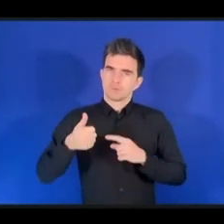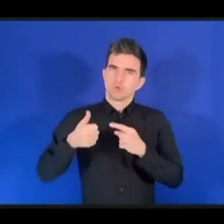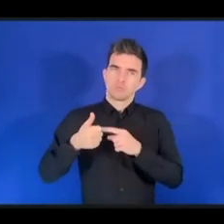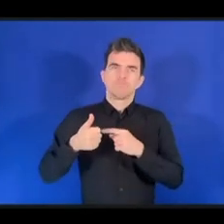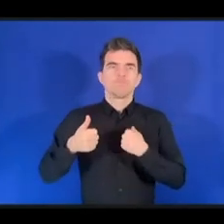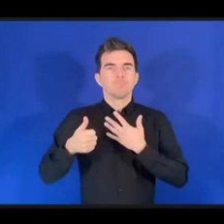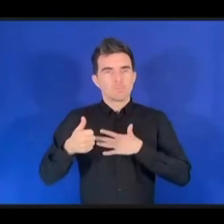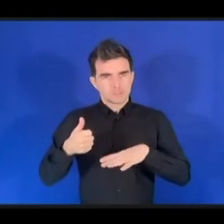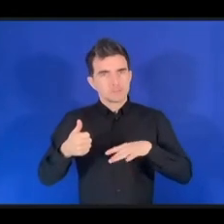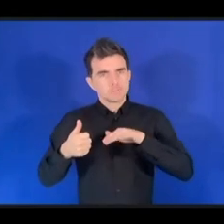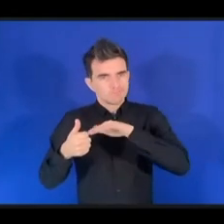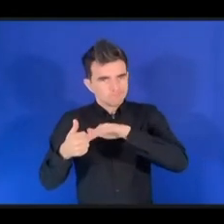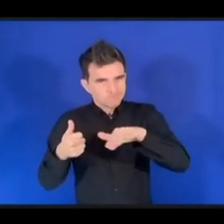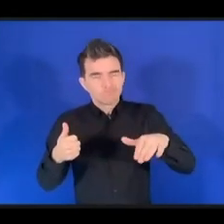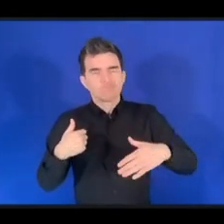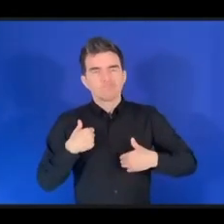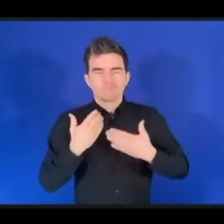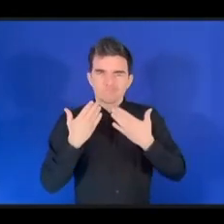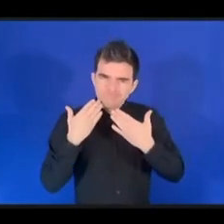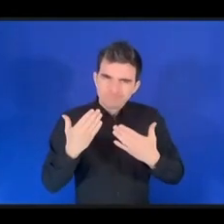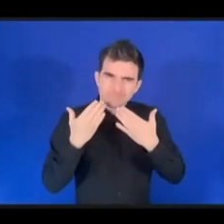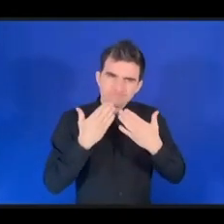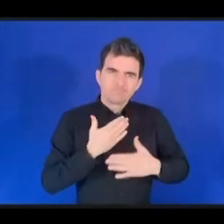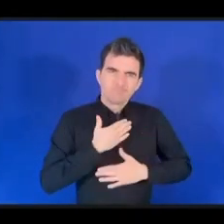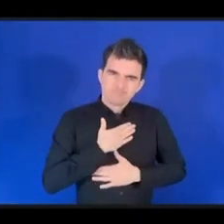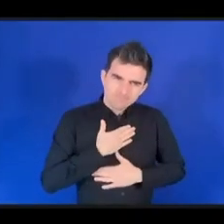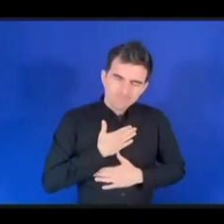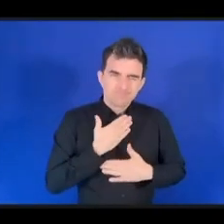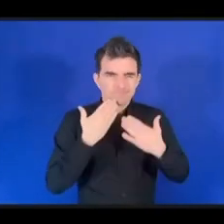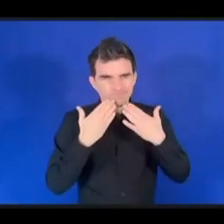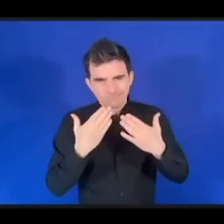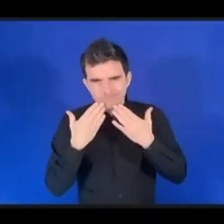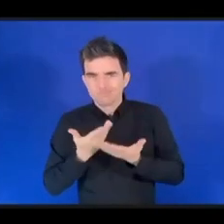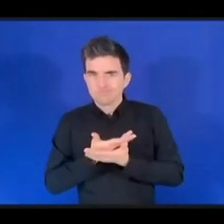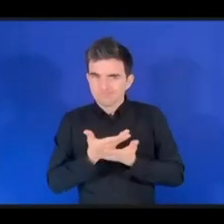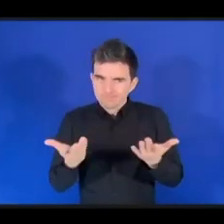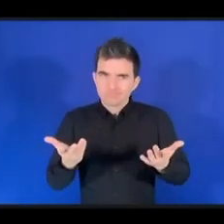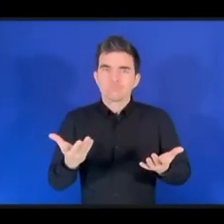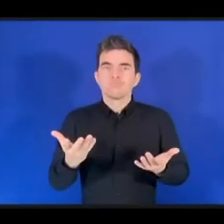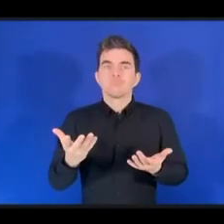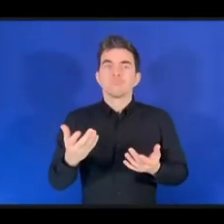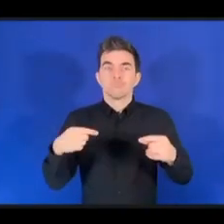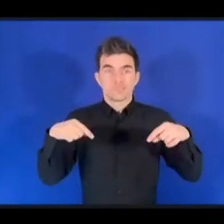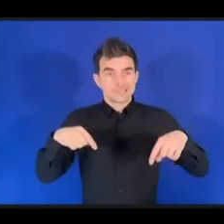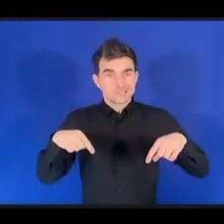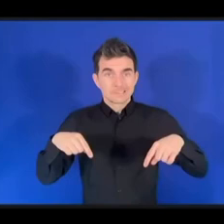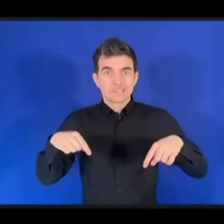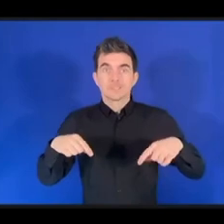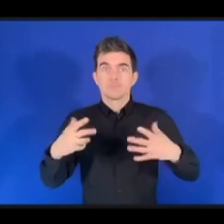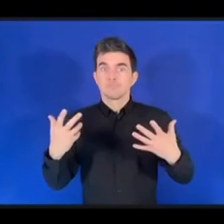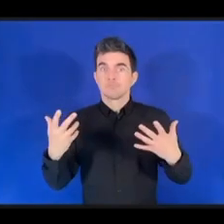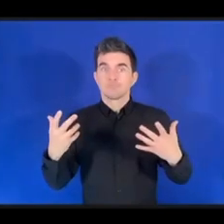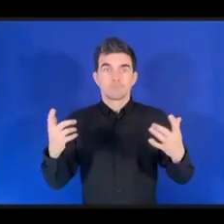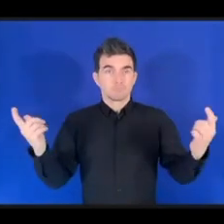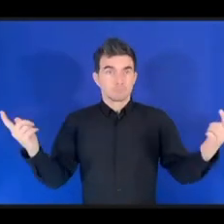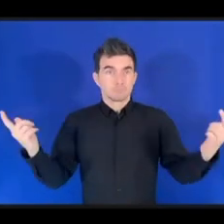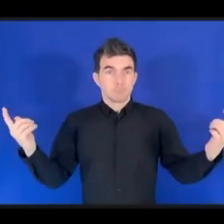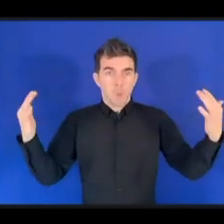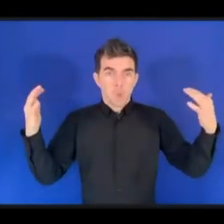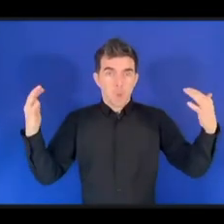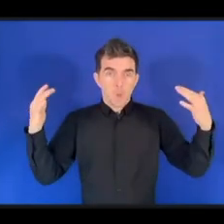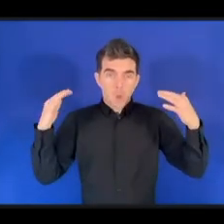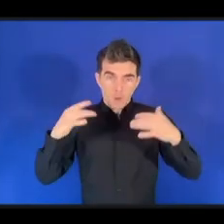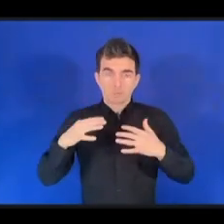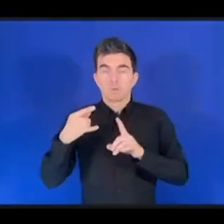присоединился к нам в Киото со всего мира на форуме IGF. Хочу поблагодарить всех за ваше